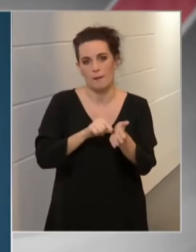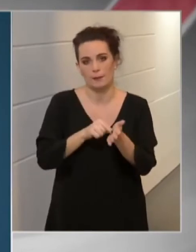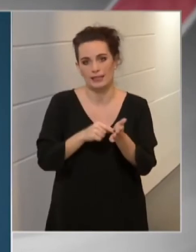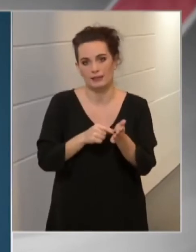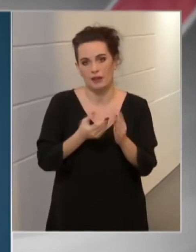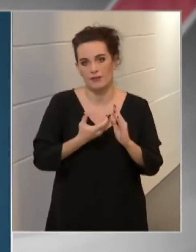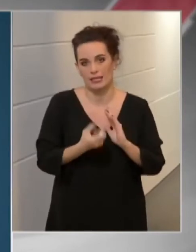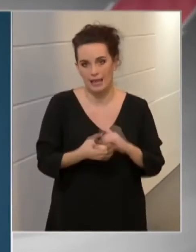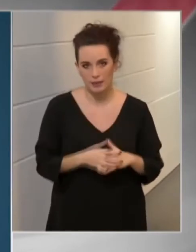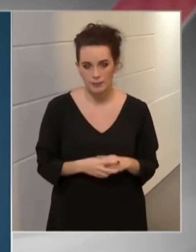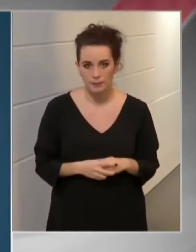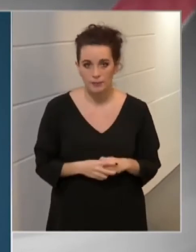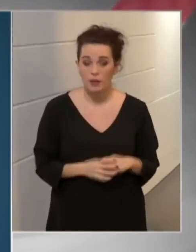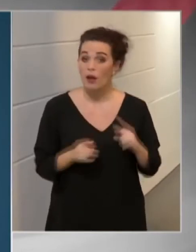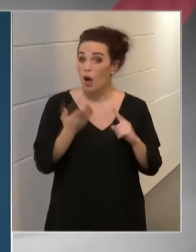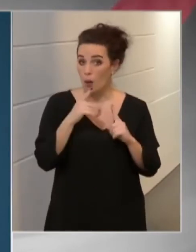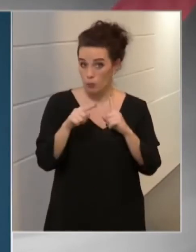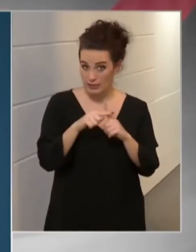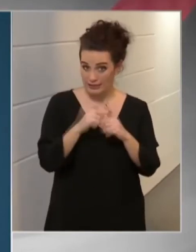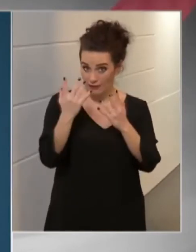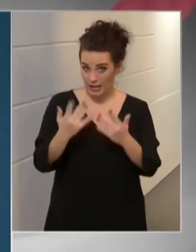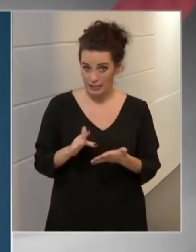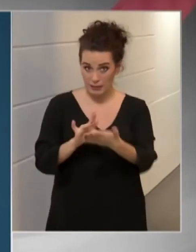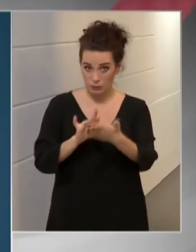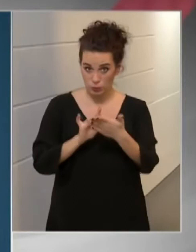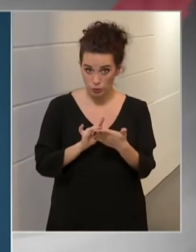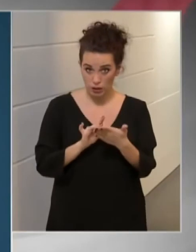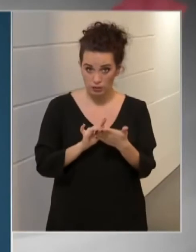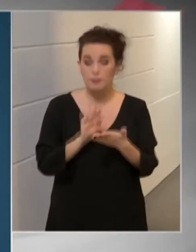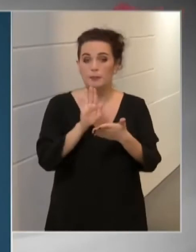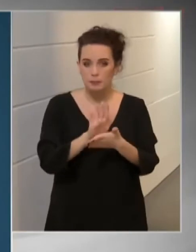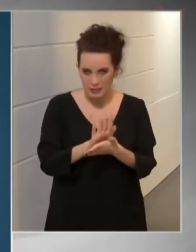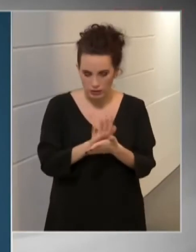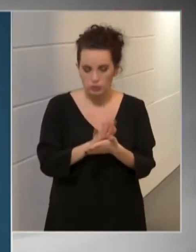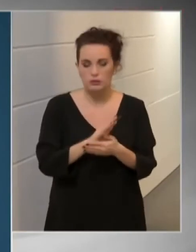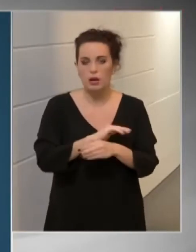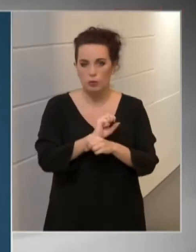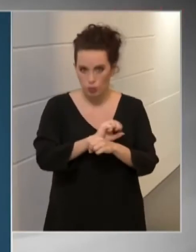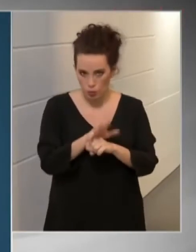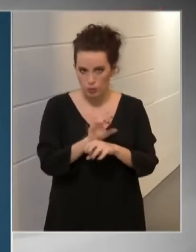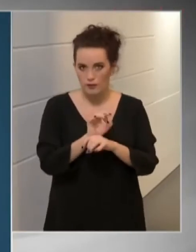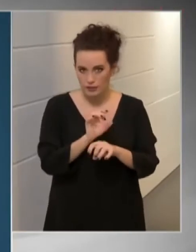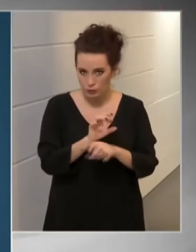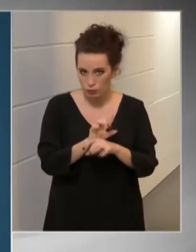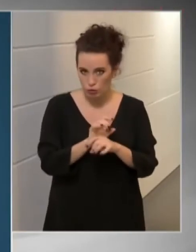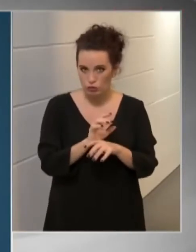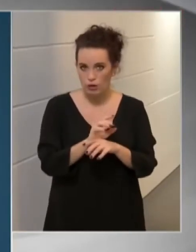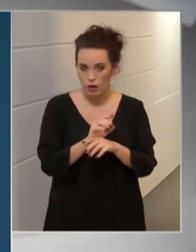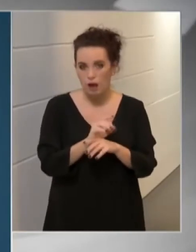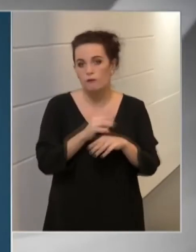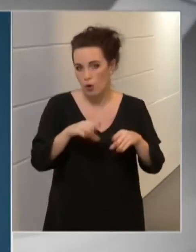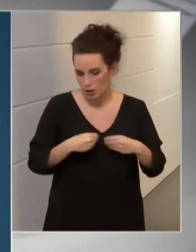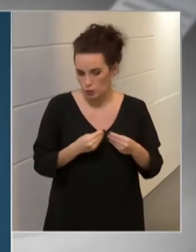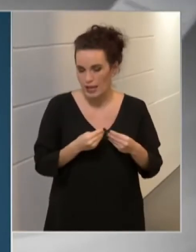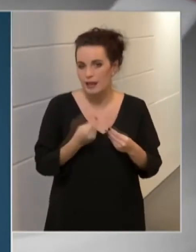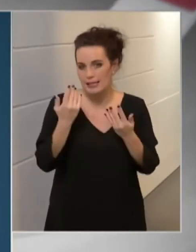Pozitív eredmény esetén bizonyítottan koronavírusosnak fogadjuk